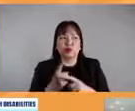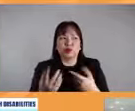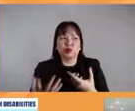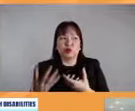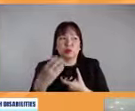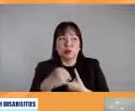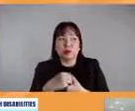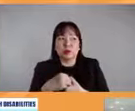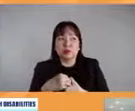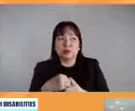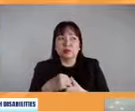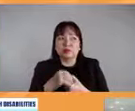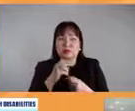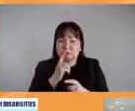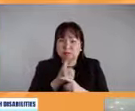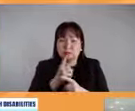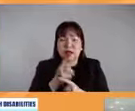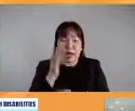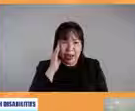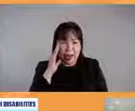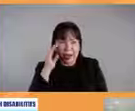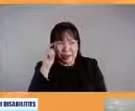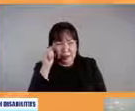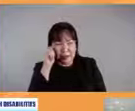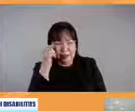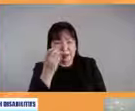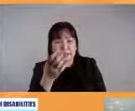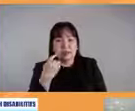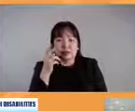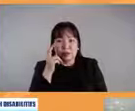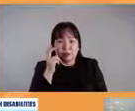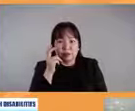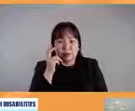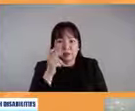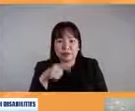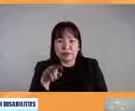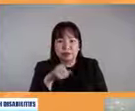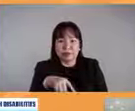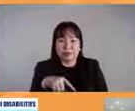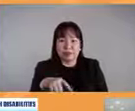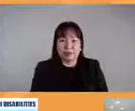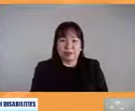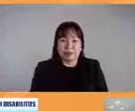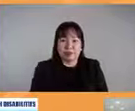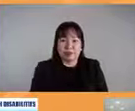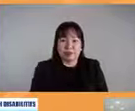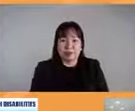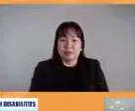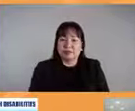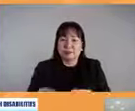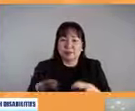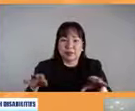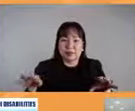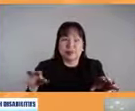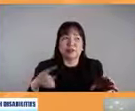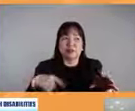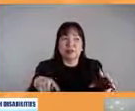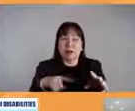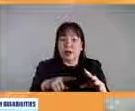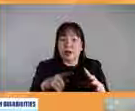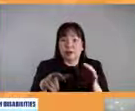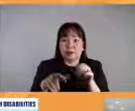Kaya nga, actually, nung Ma'am Tonet, nakinig yung aming mga kabataan na may kapansanan